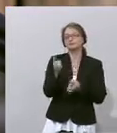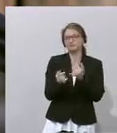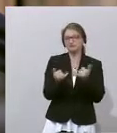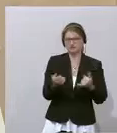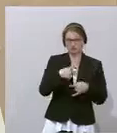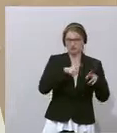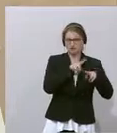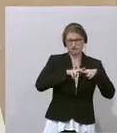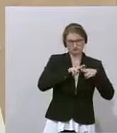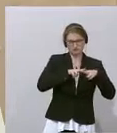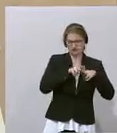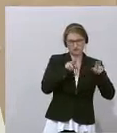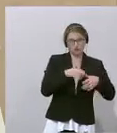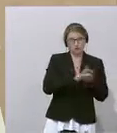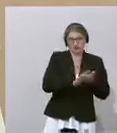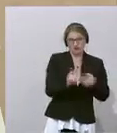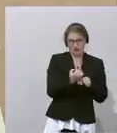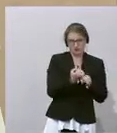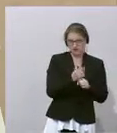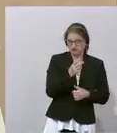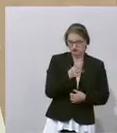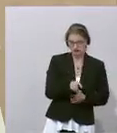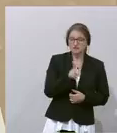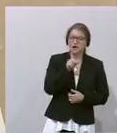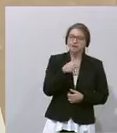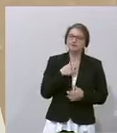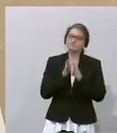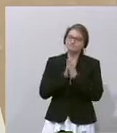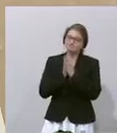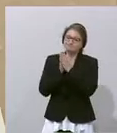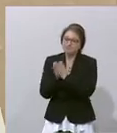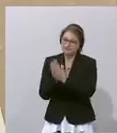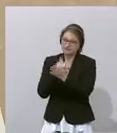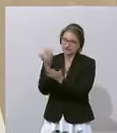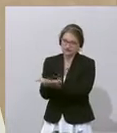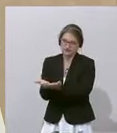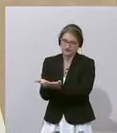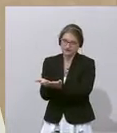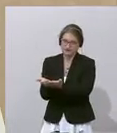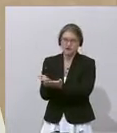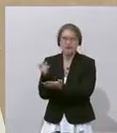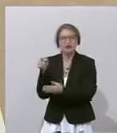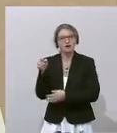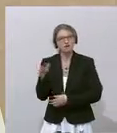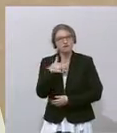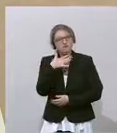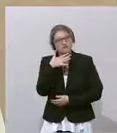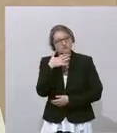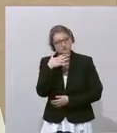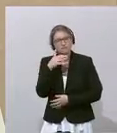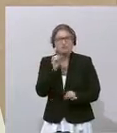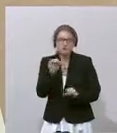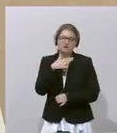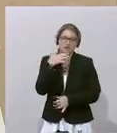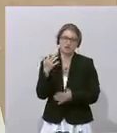getan. Aber ich deponiere hier ein Ersuchen, hier möglichst viel an Klarheit vor dem